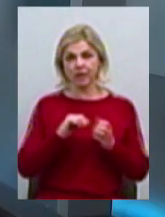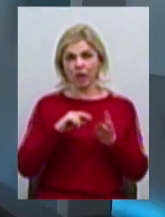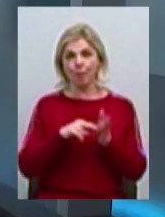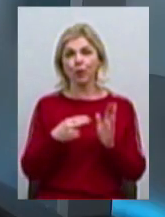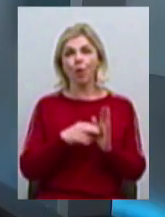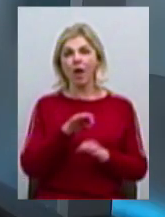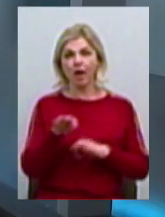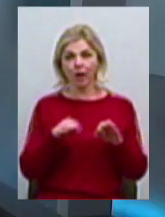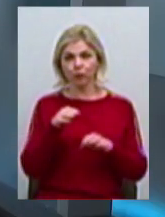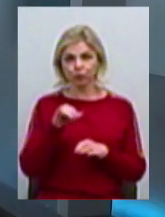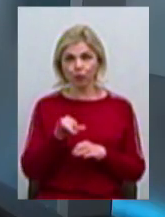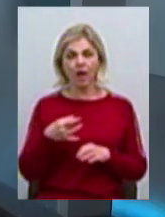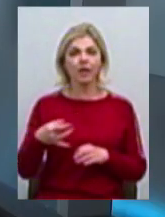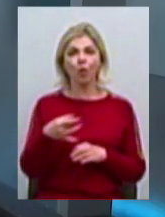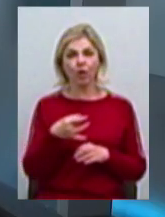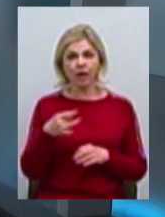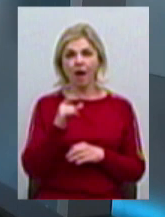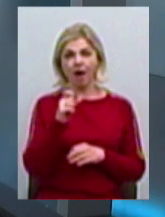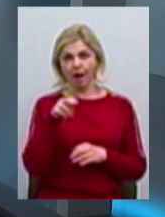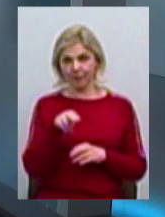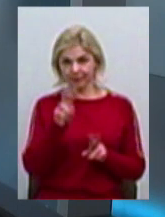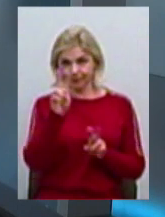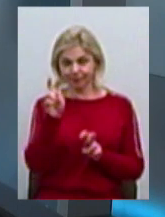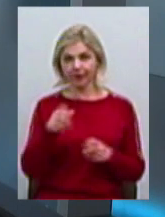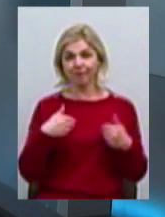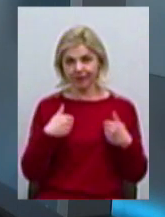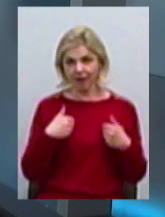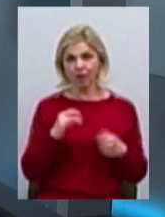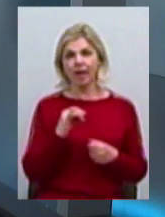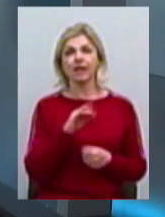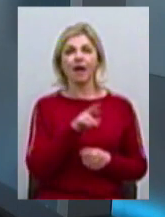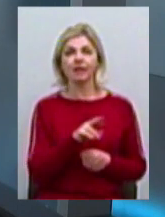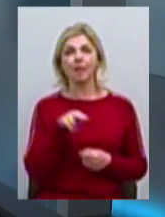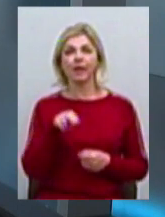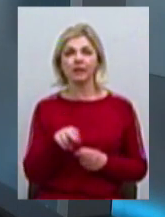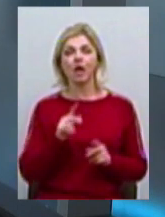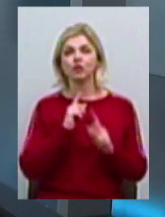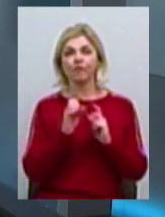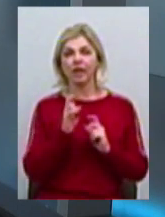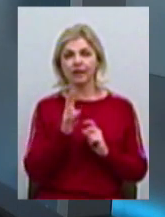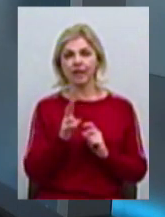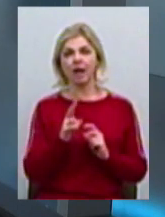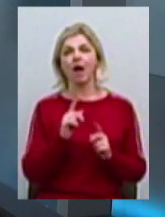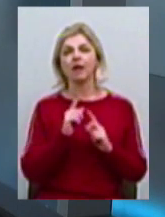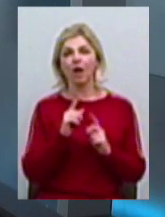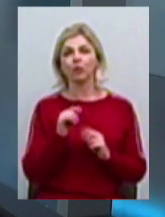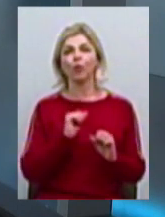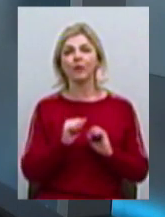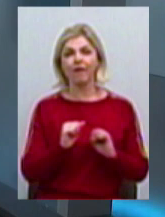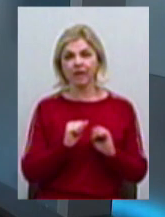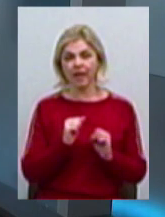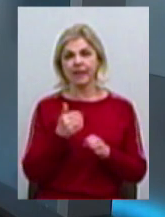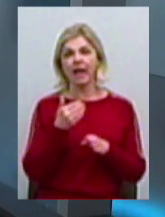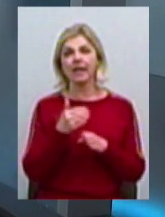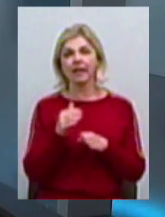«Ріннохаб», тобто регіональний інноваційний хаб». Вітаю. Добрий вечір. І Яна Підлісна, радниця голови правління Державної інноваційної фінансової кредитної